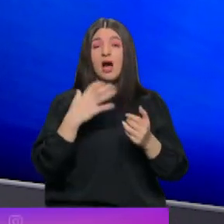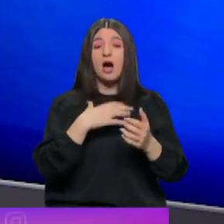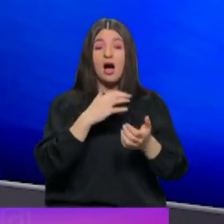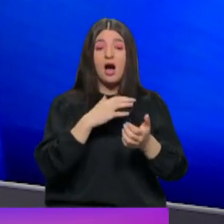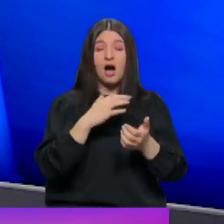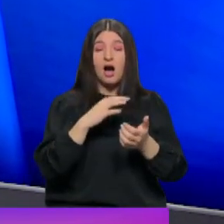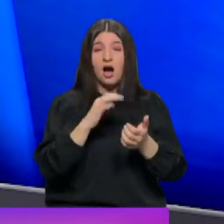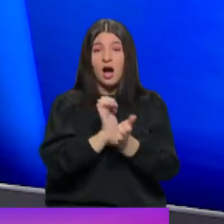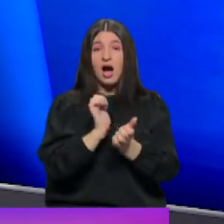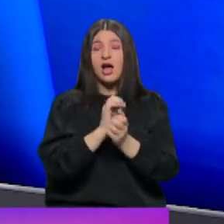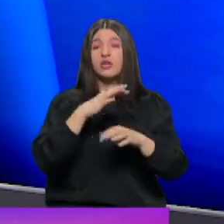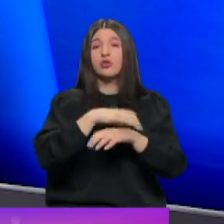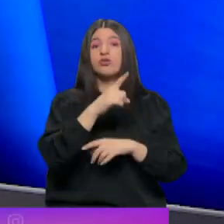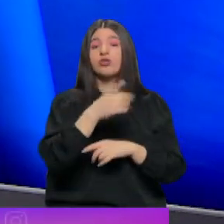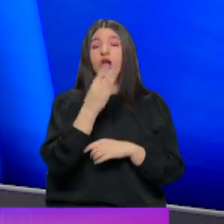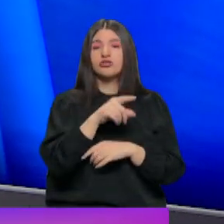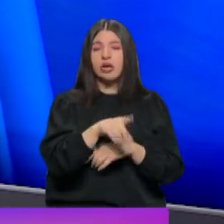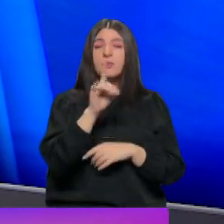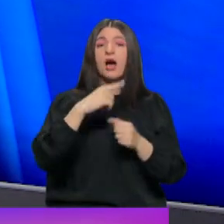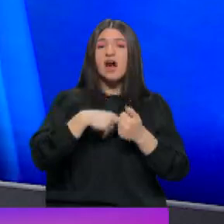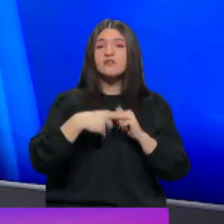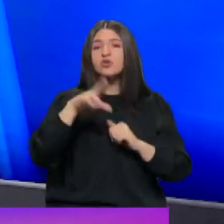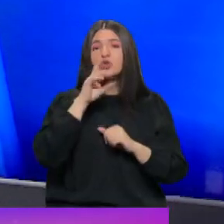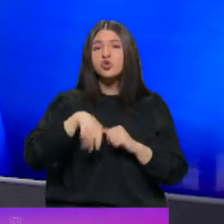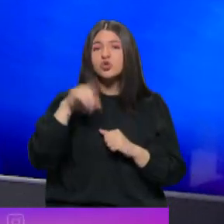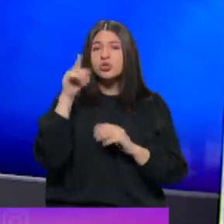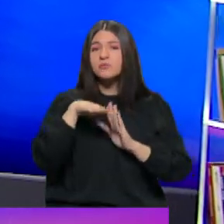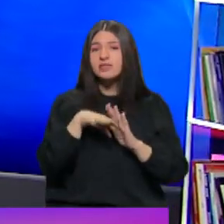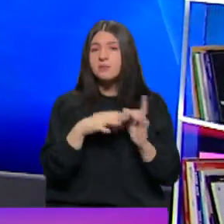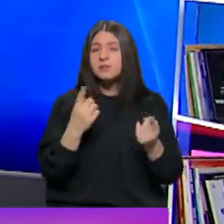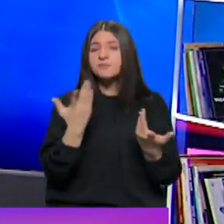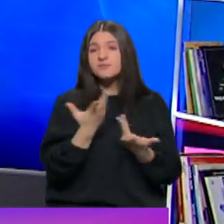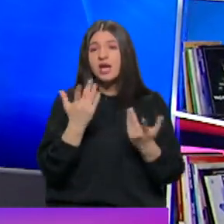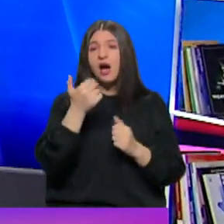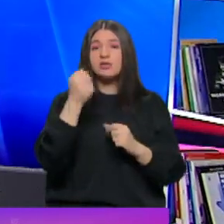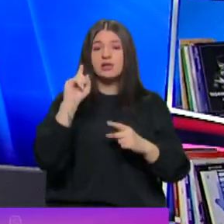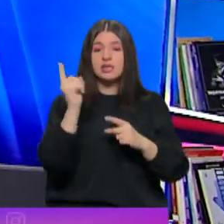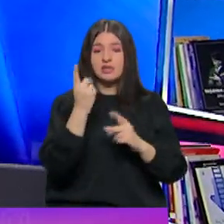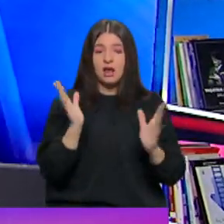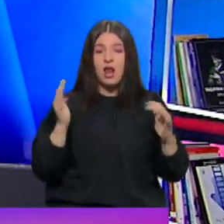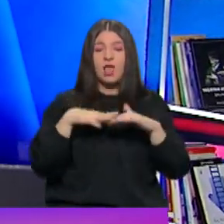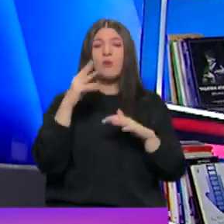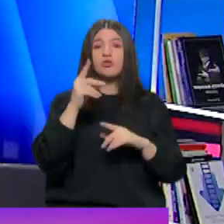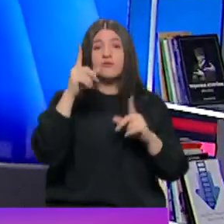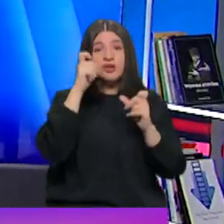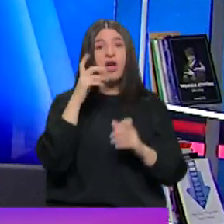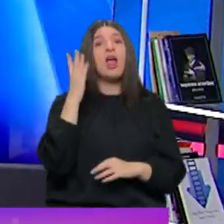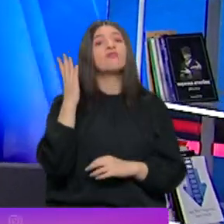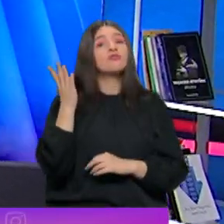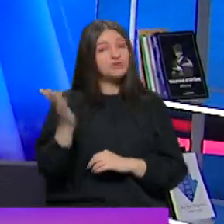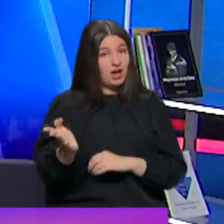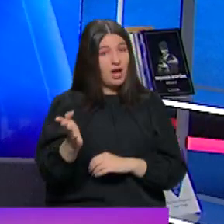hekimleri olacak. Hafta sonundaki gündem maddelerinden birisi, 6 liderin bir araya gelerek çektirdikleri o fotoğrafsa,